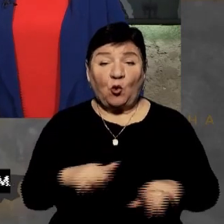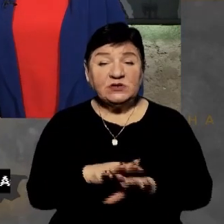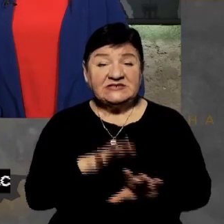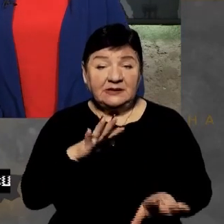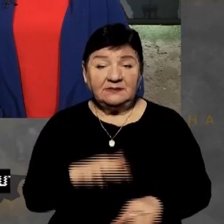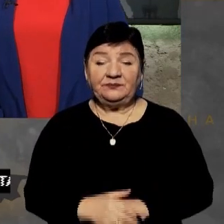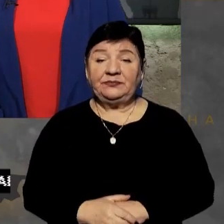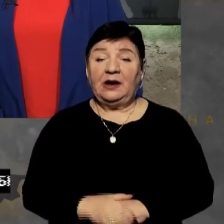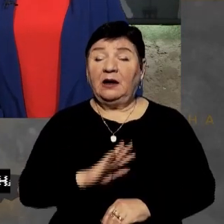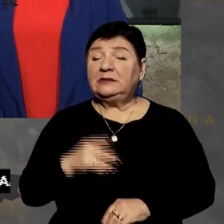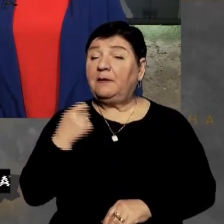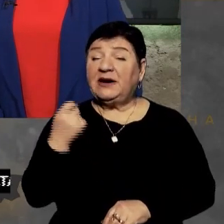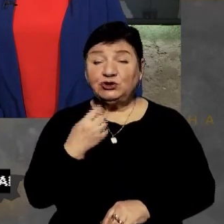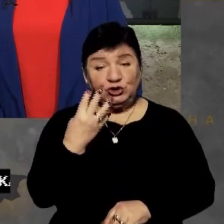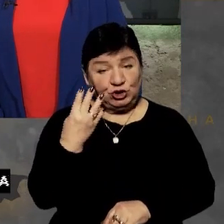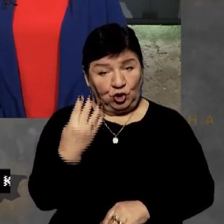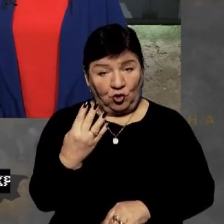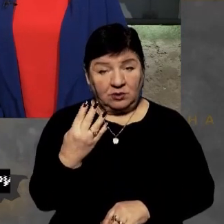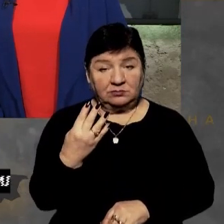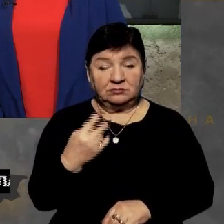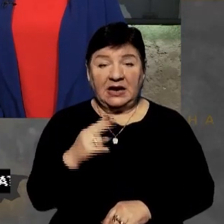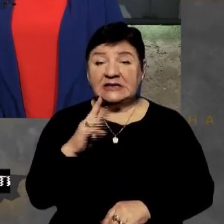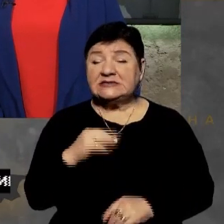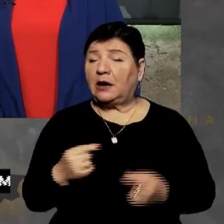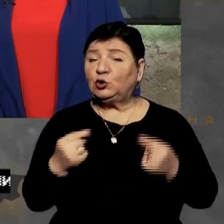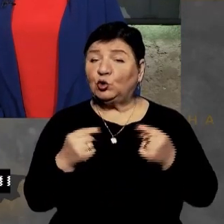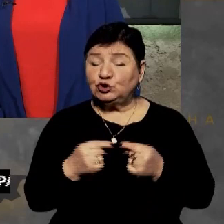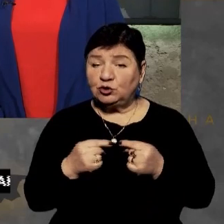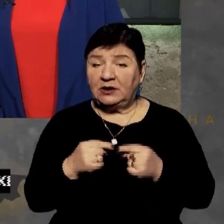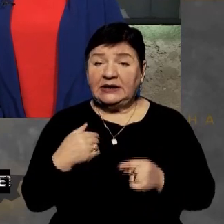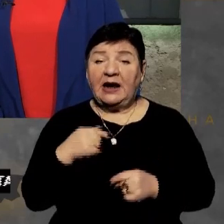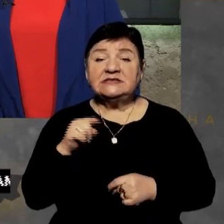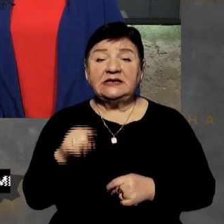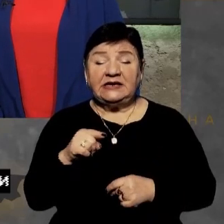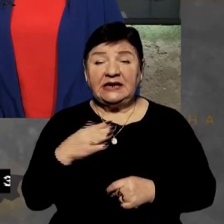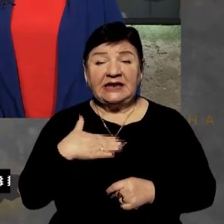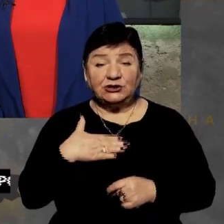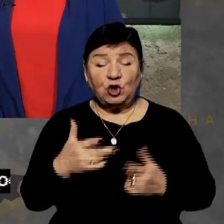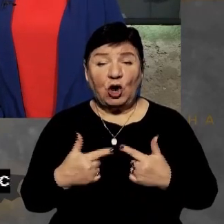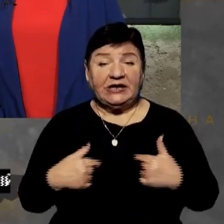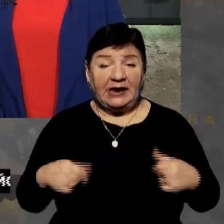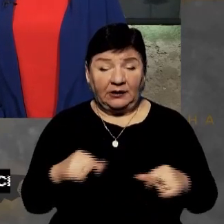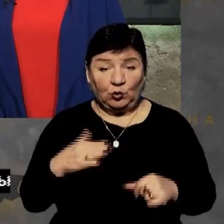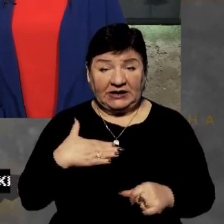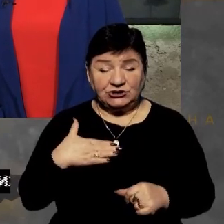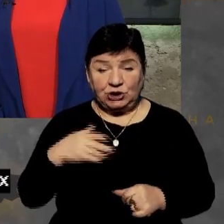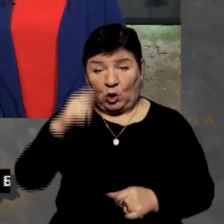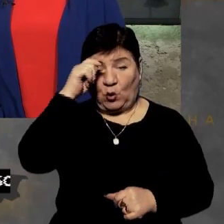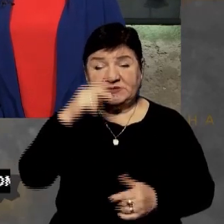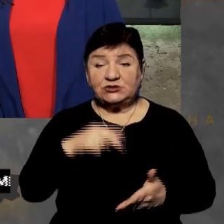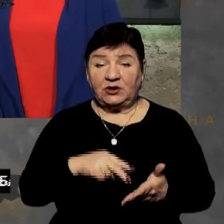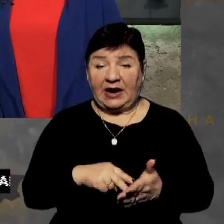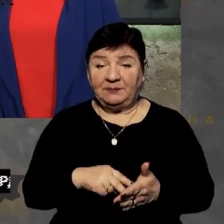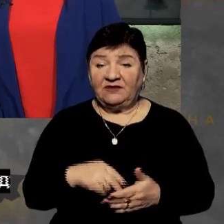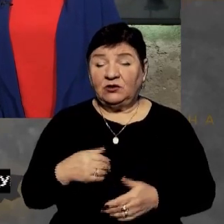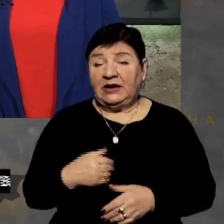Ну, не менше чотирьох, це точно. Я ж кажу виключно за ті ділянки, наші хлопці стоять. Вони в крайні